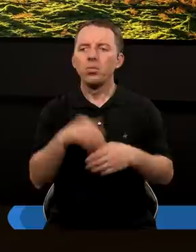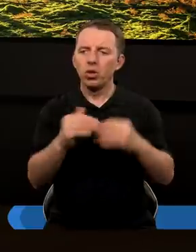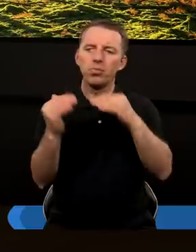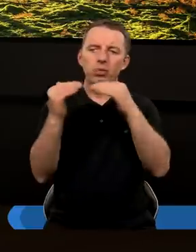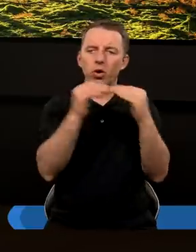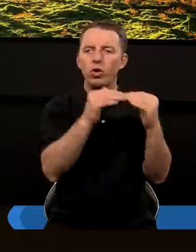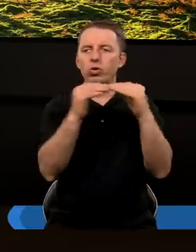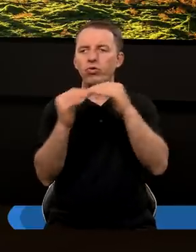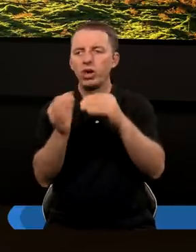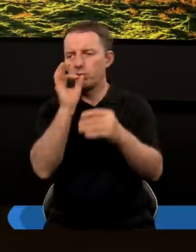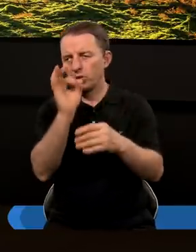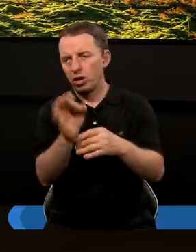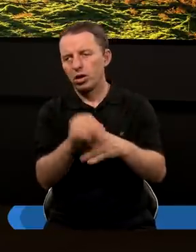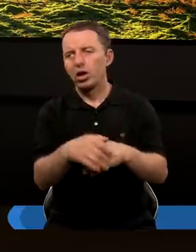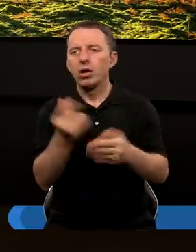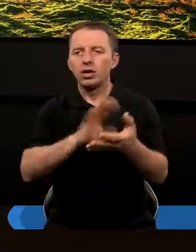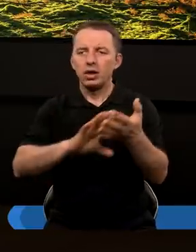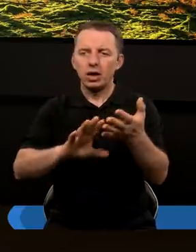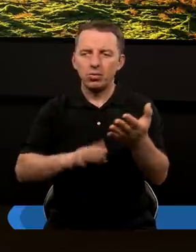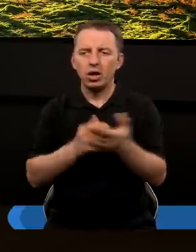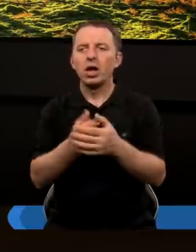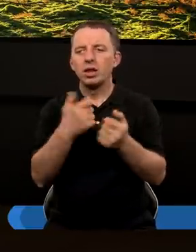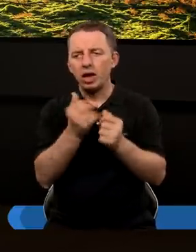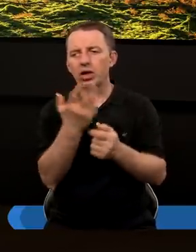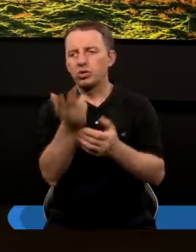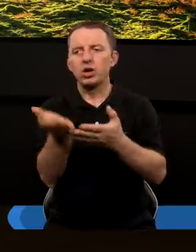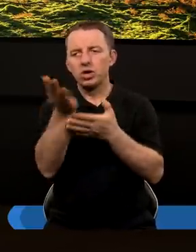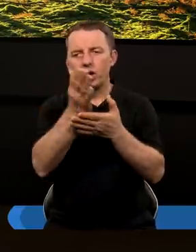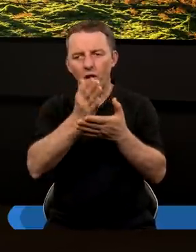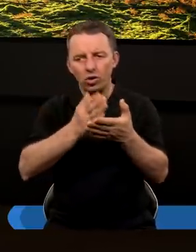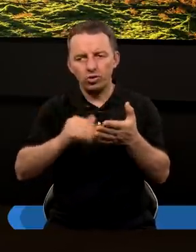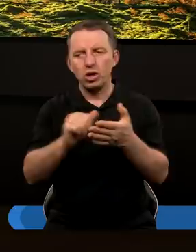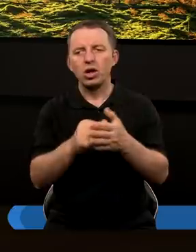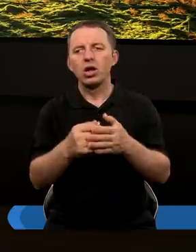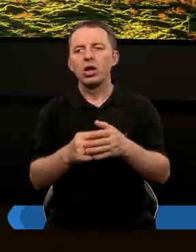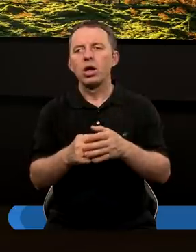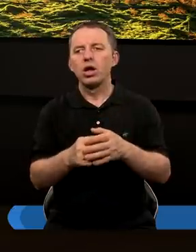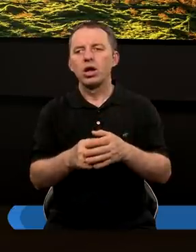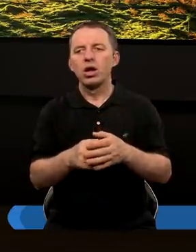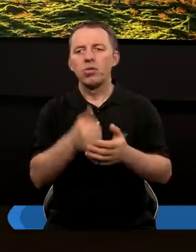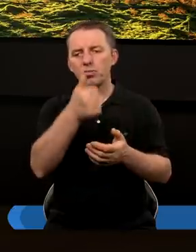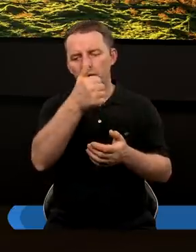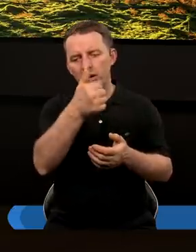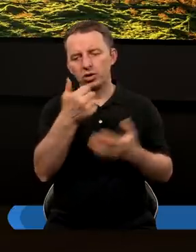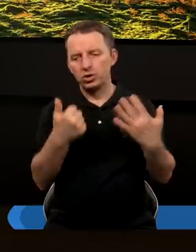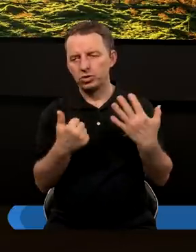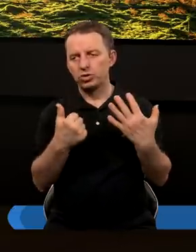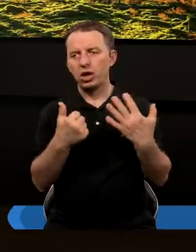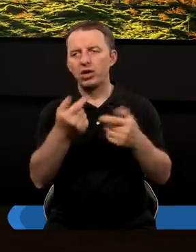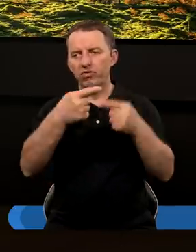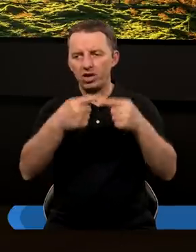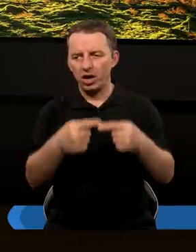Może porównajmy, dobrze? Dwa szczególne teksty Pisma Świętego. Księga Dania, trzeci rozdział. Pierwsze sześć